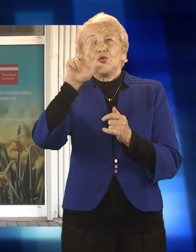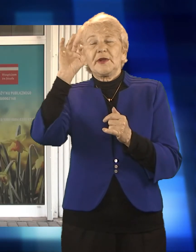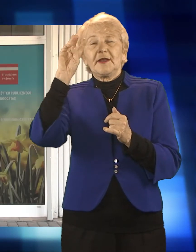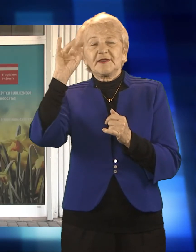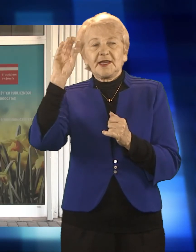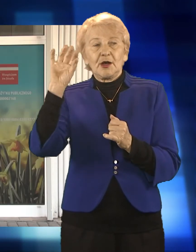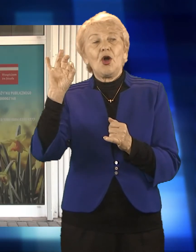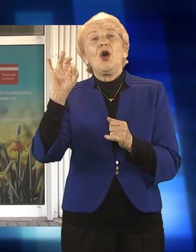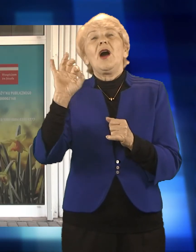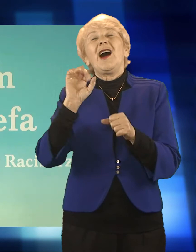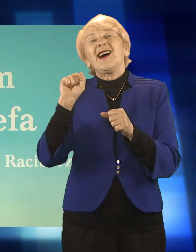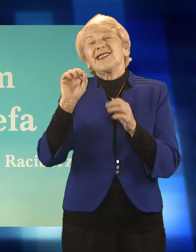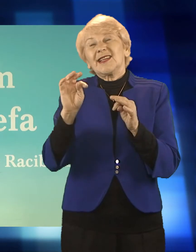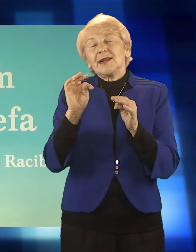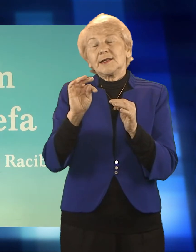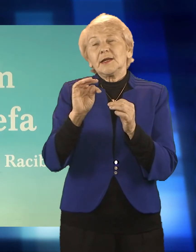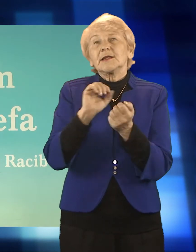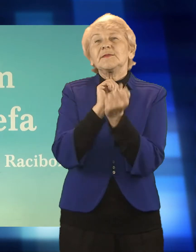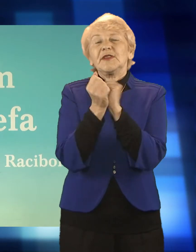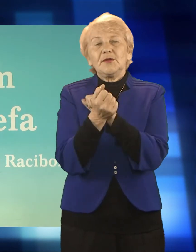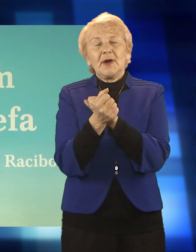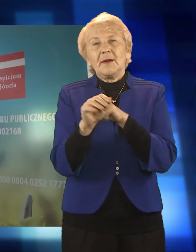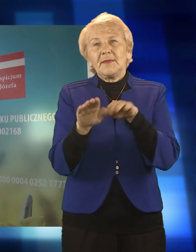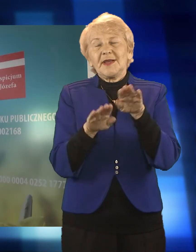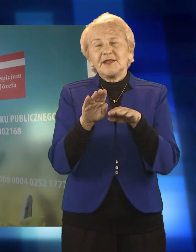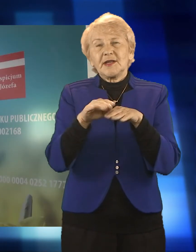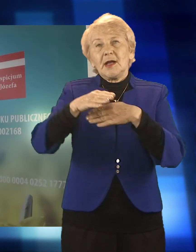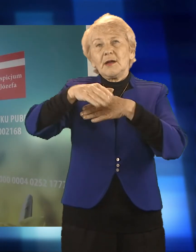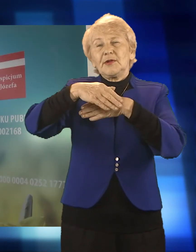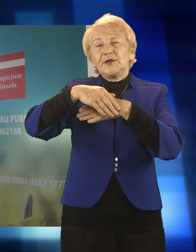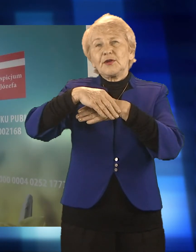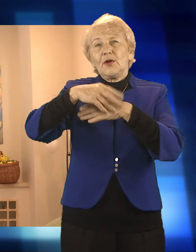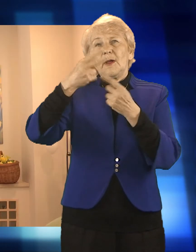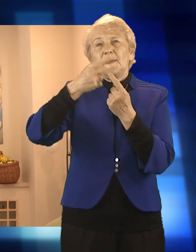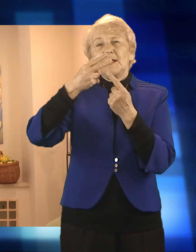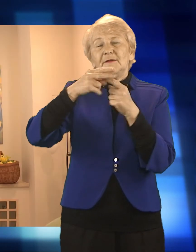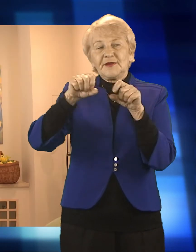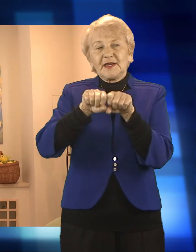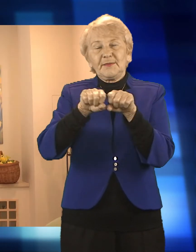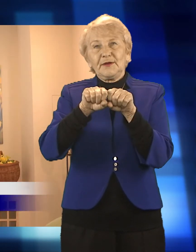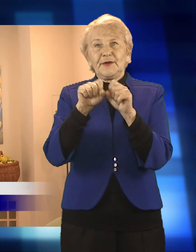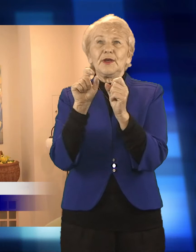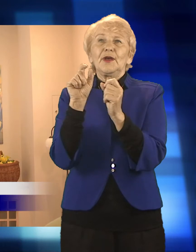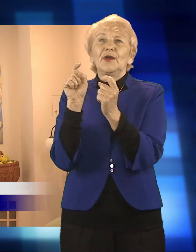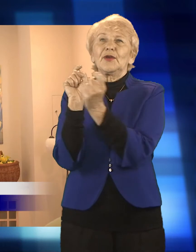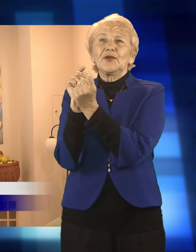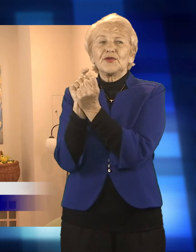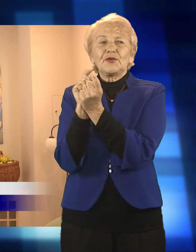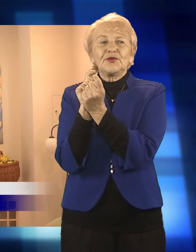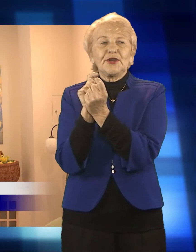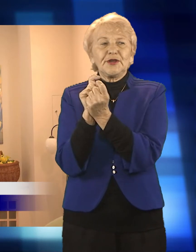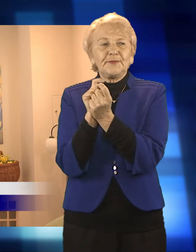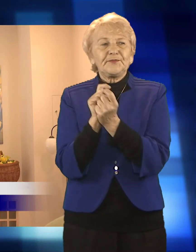przeniosła się do innego lokalu, swoją drogą sąsiadując z redakcją Raciborskiej Telewizji Kablowej. Remont wiązał się z ogromnymi